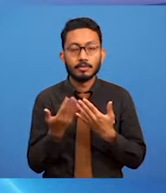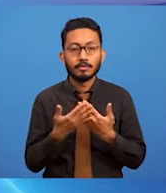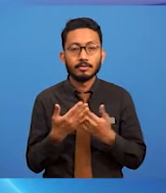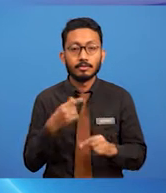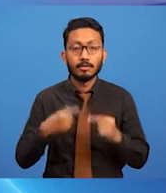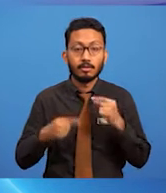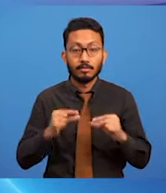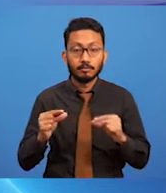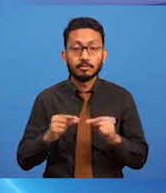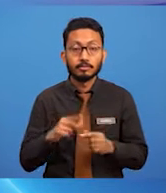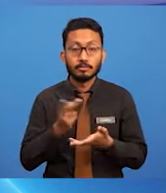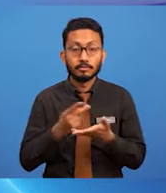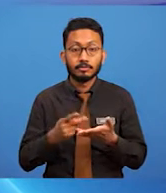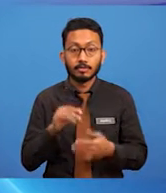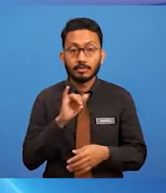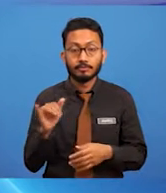pengkaryaannya.